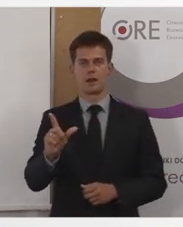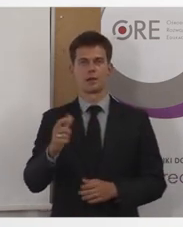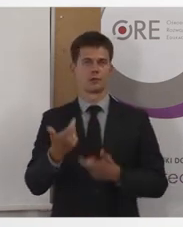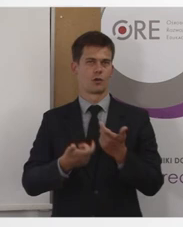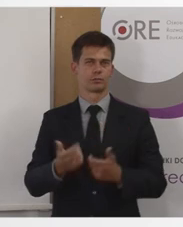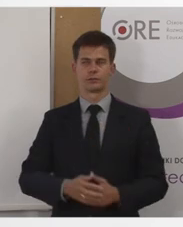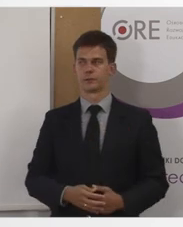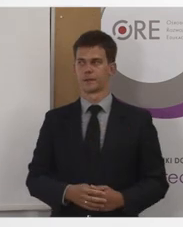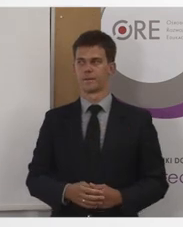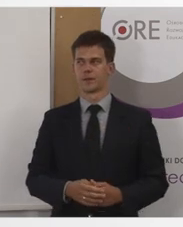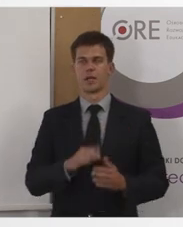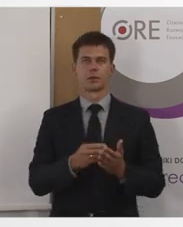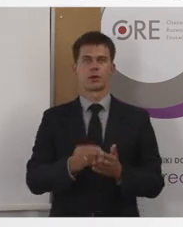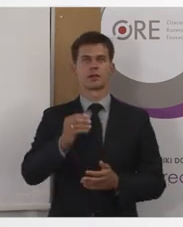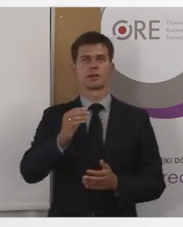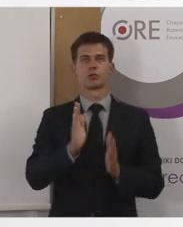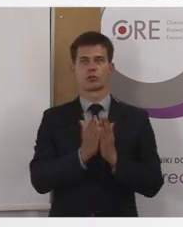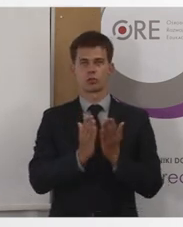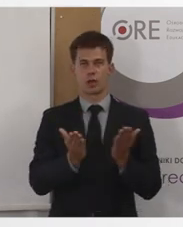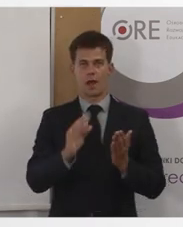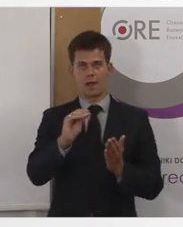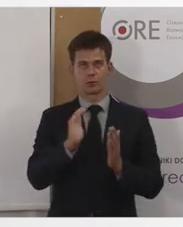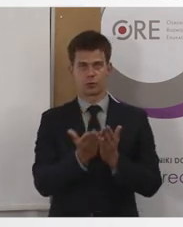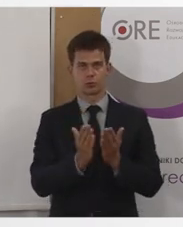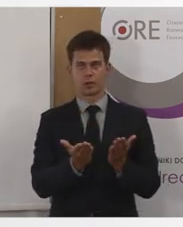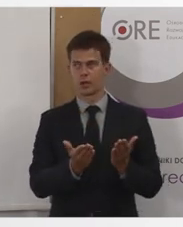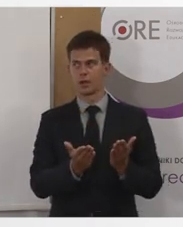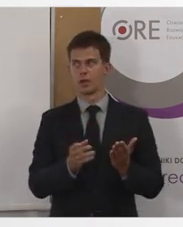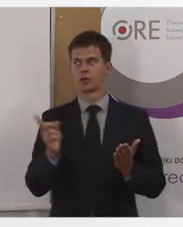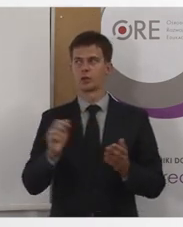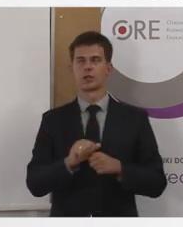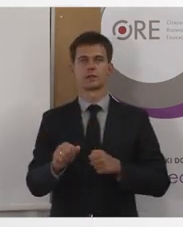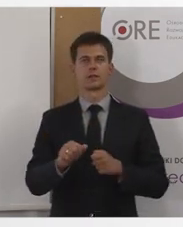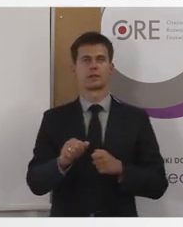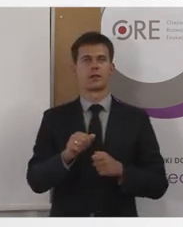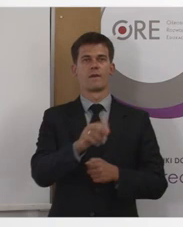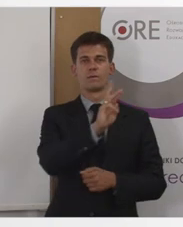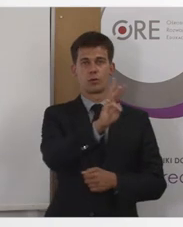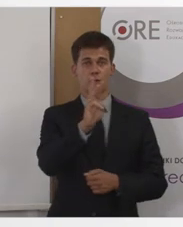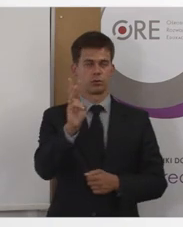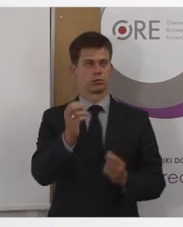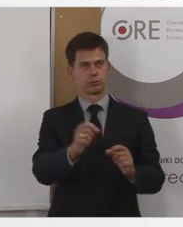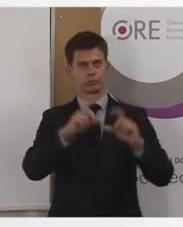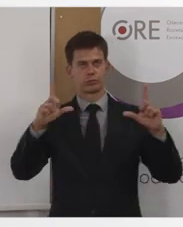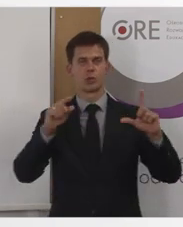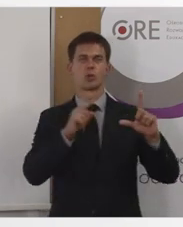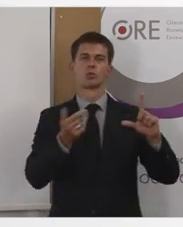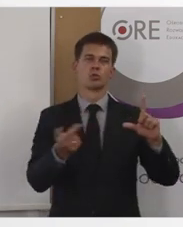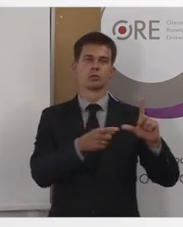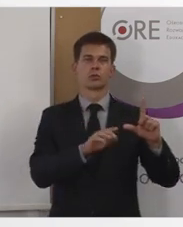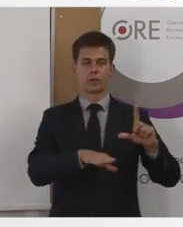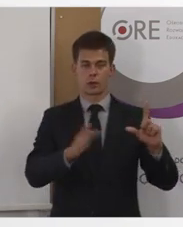e-podręcznik stworzony i udostępniony w formie strony internetowej, żeby on się po prostu